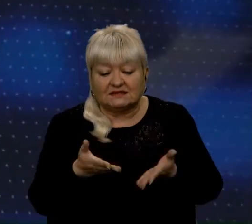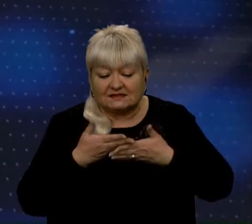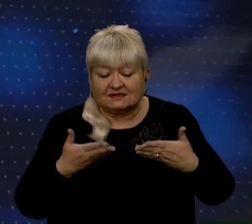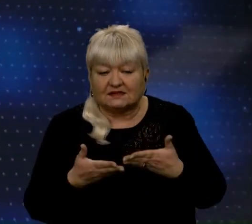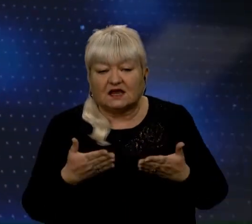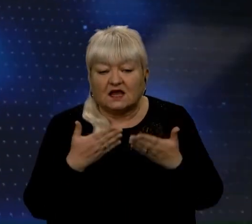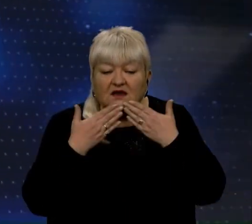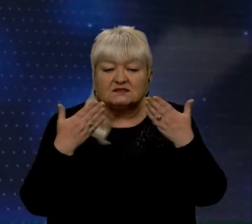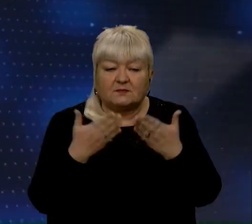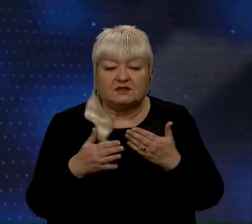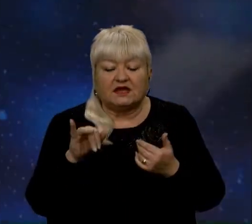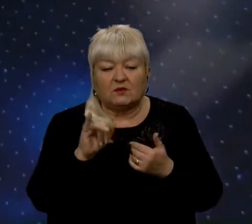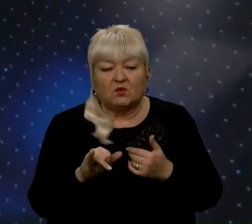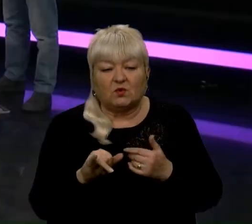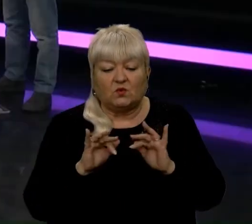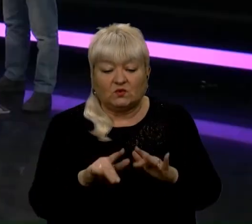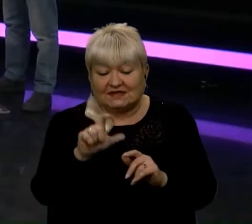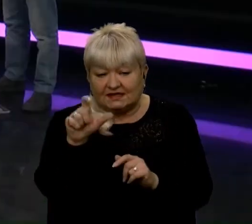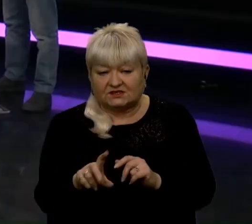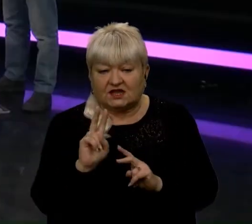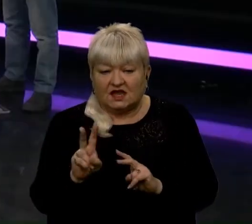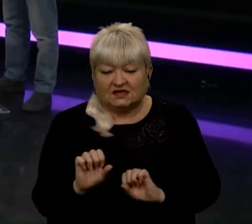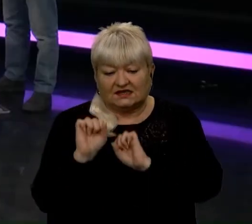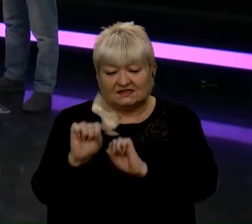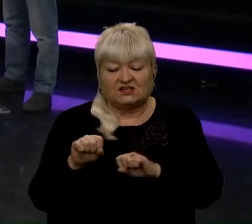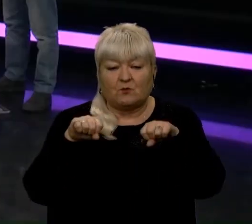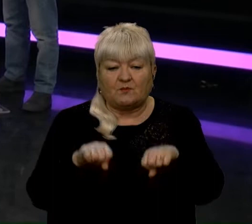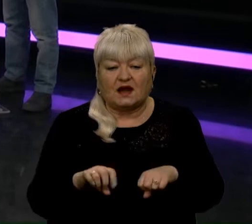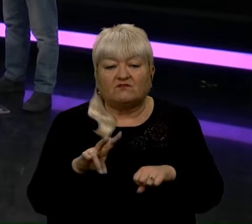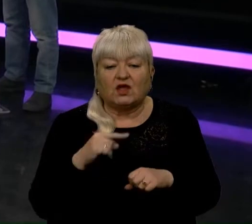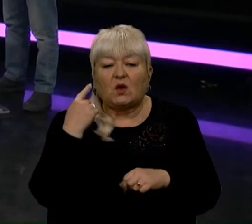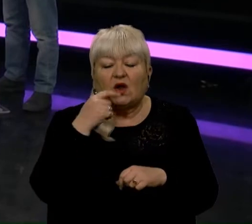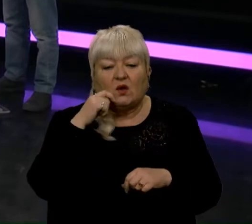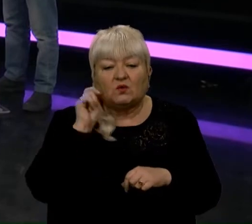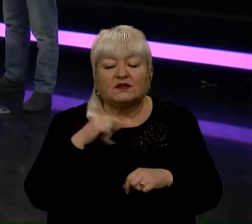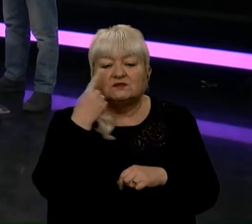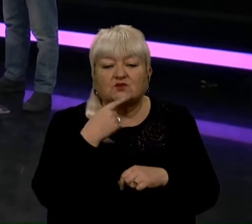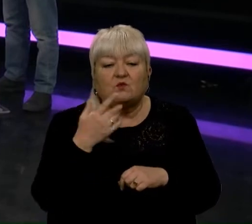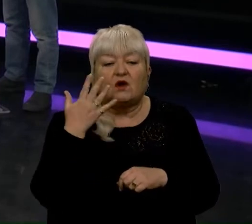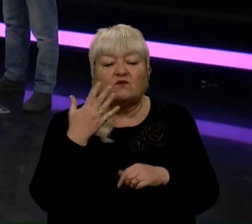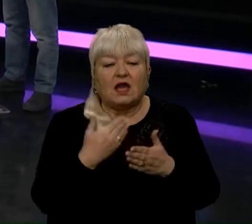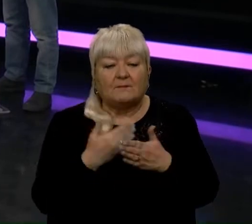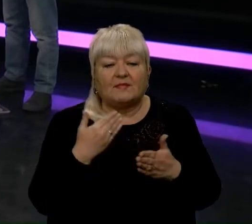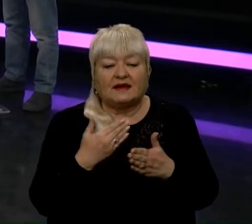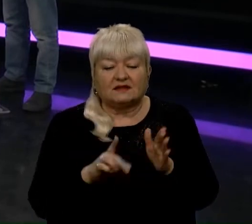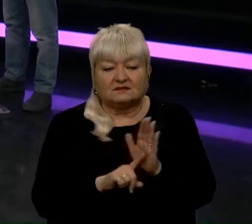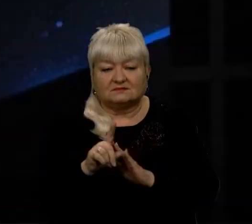Розпитаємо у діяча, який відстоював право на українське ще до того, як за діло взялись законотворці. У нашій студії Святослав Літинський. Вітаю